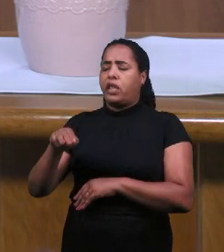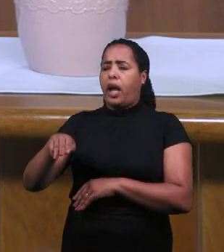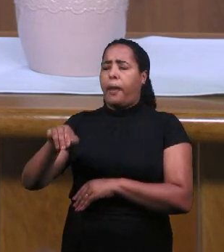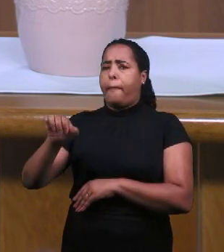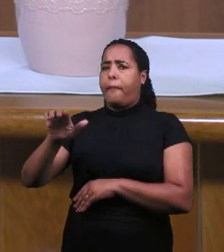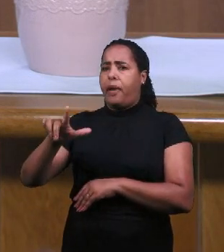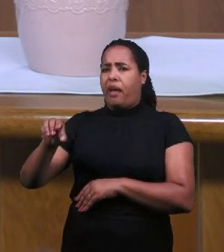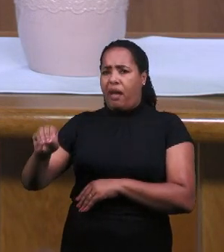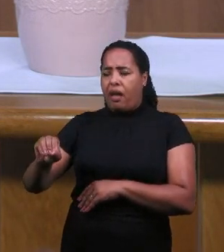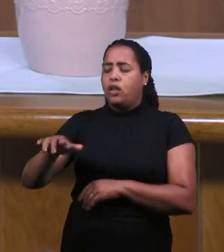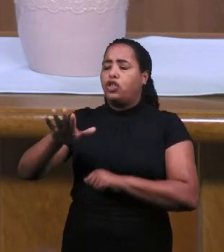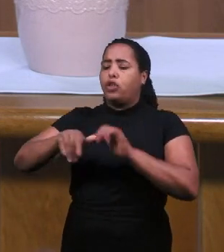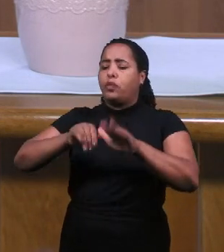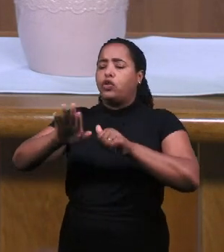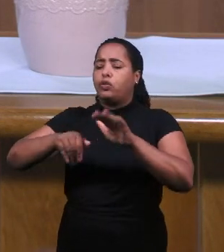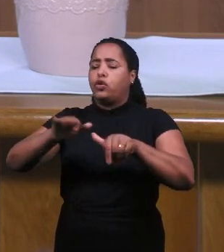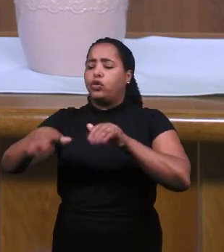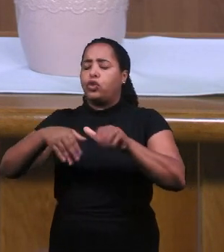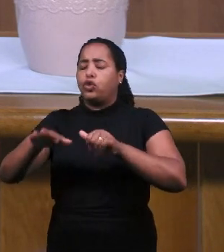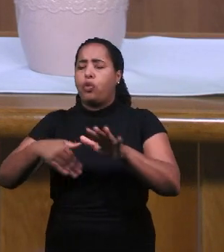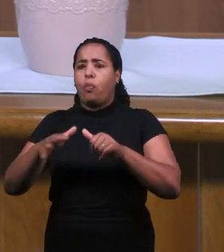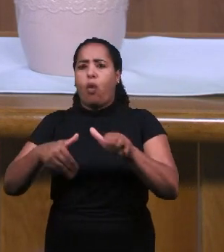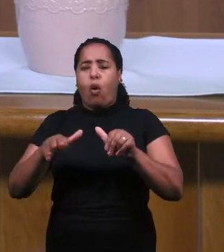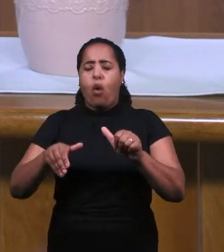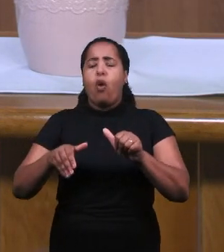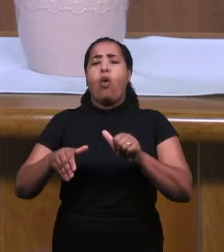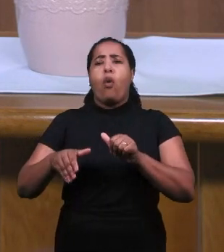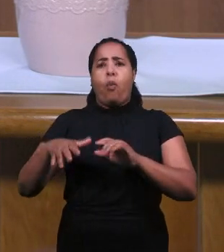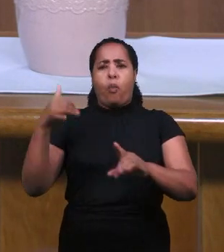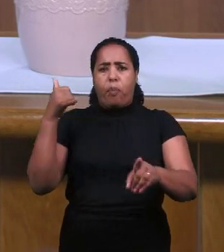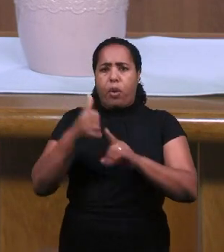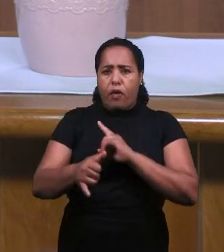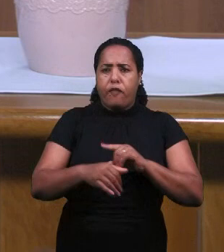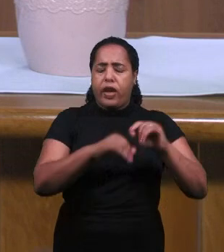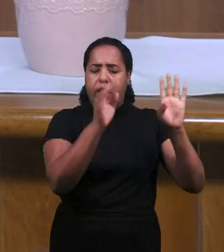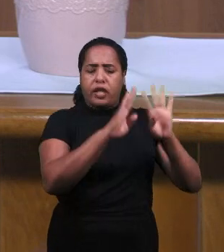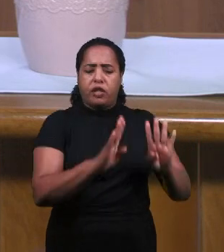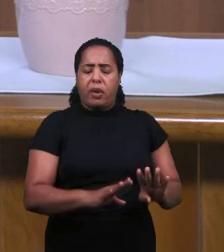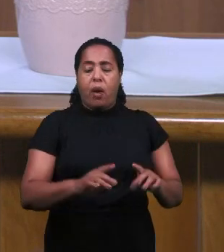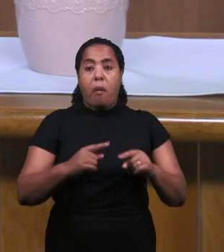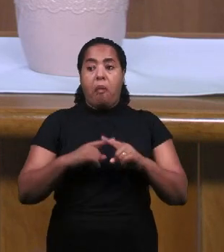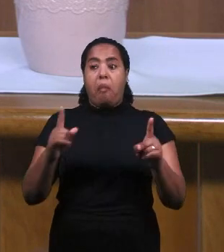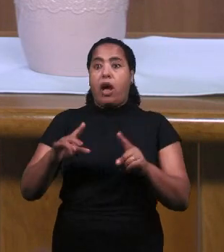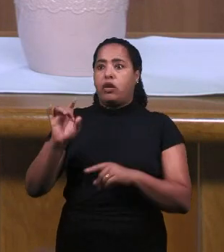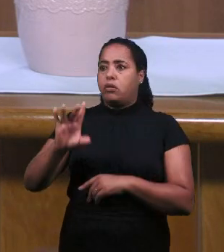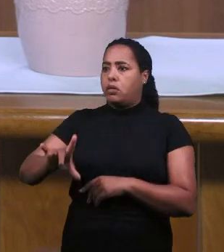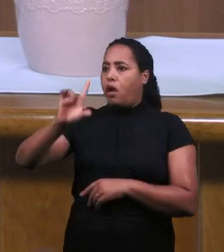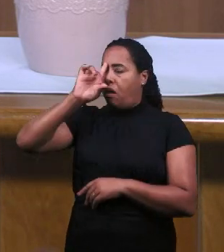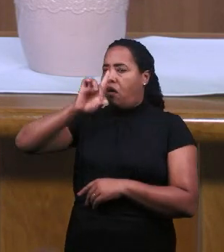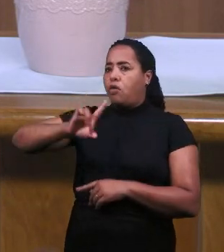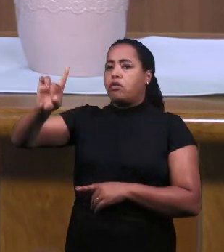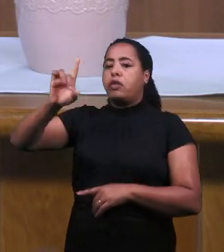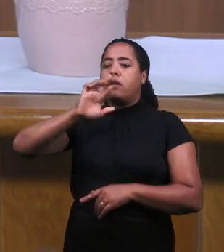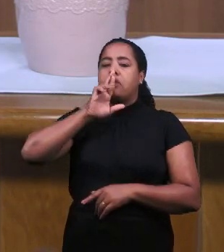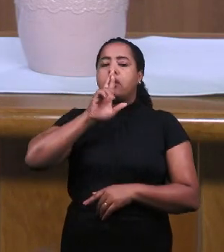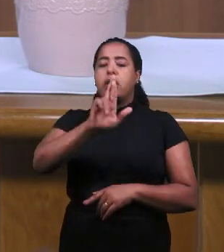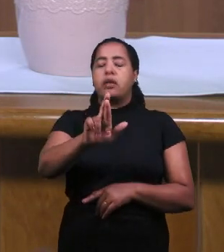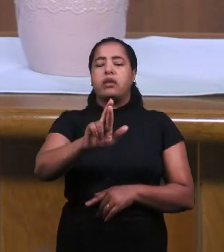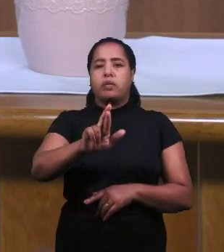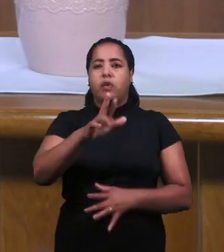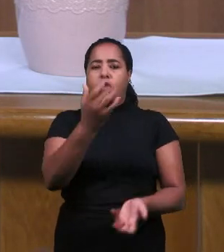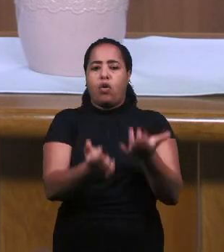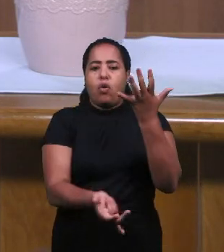когда Илья Пошел на гору Кормил И только Вместе с пророками Ваала